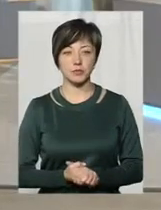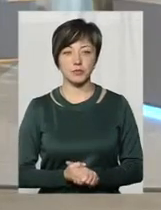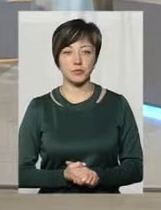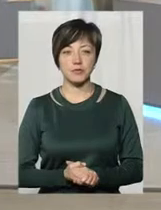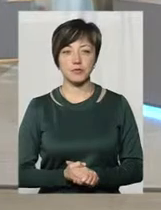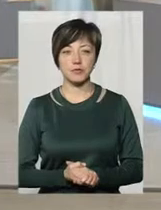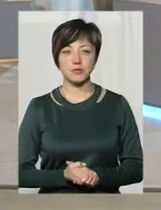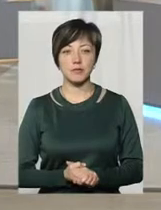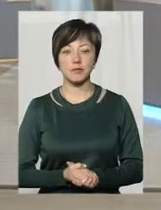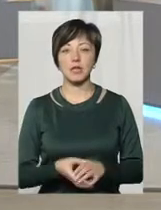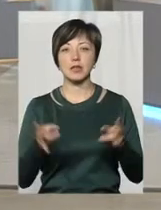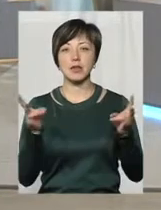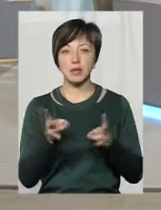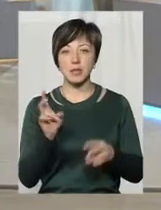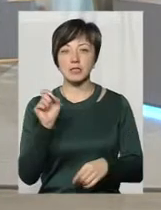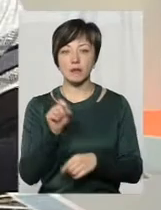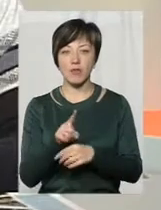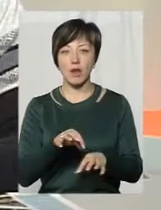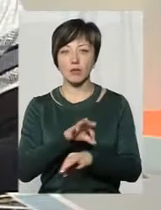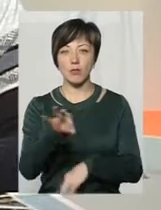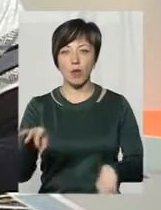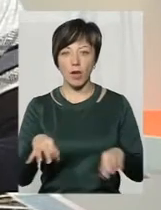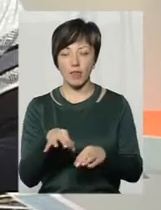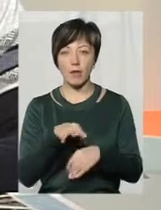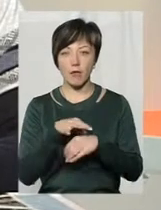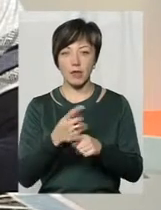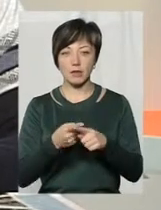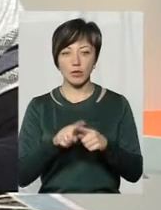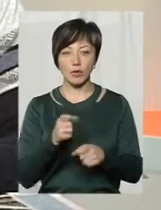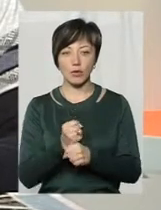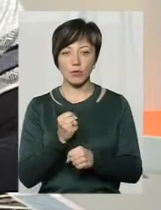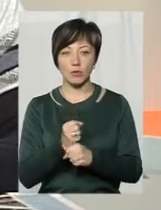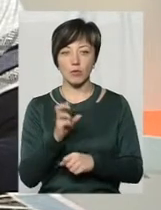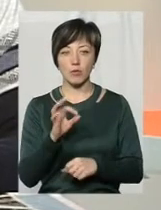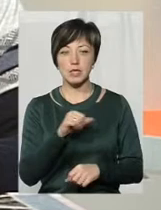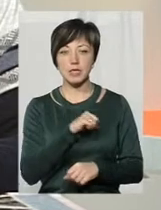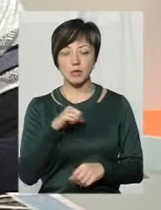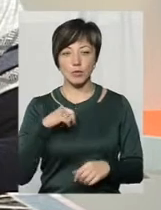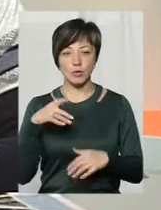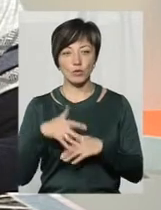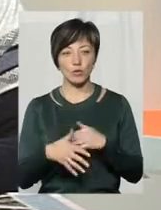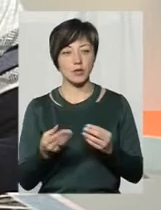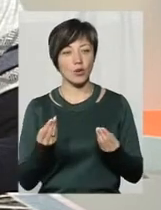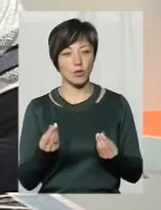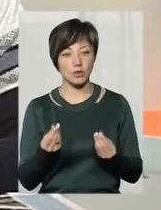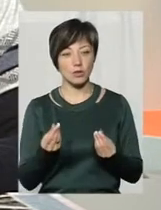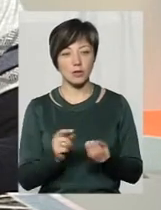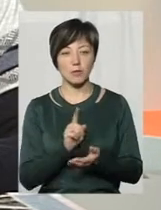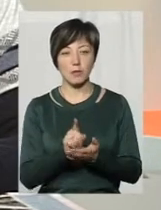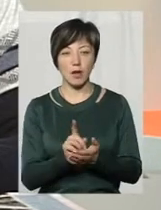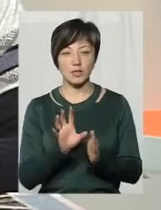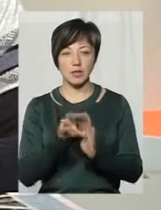Взагалі треба замовляти проєкт на проведення даних робіт, бо самі розумієте, що кошти мають